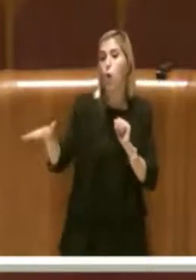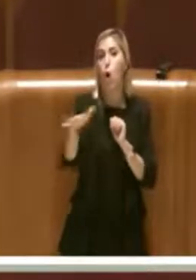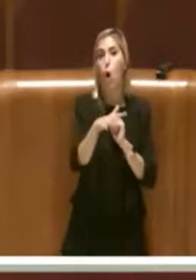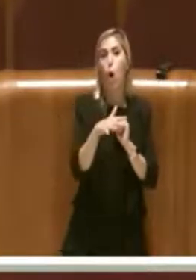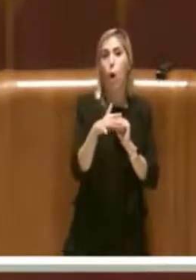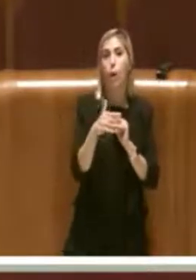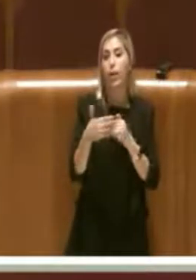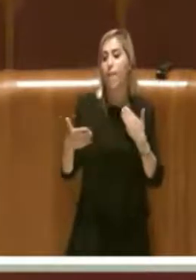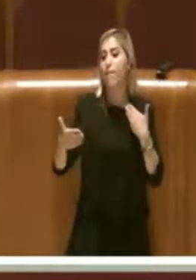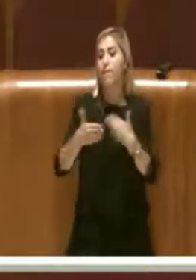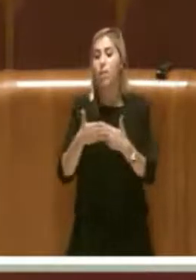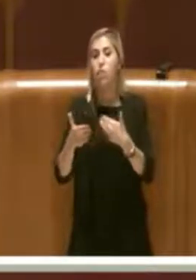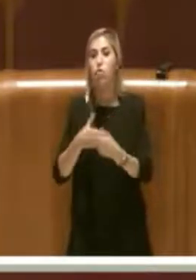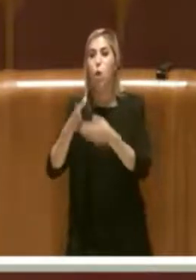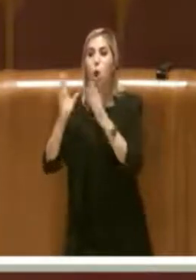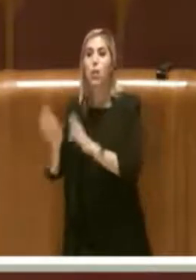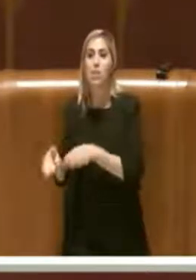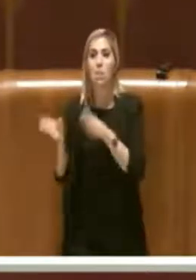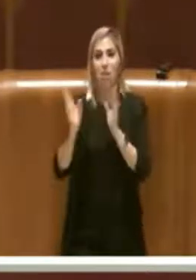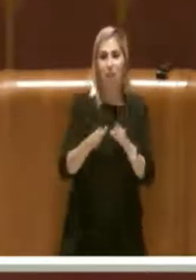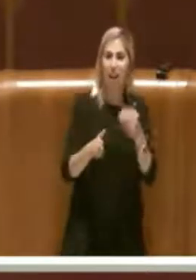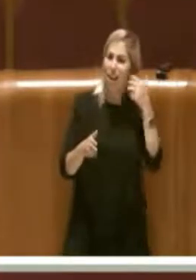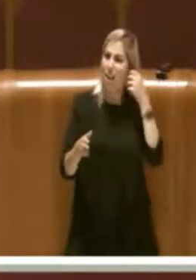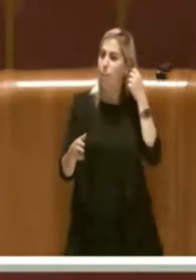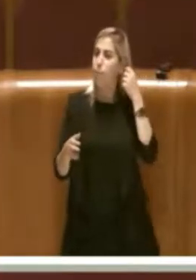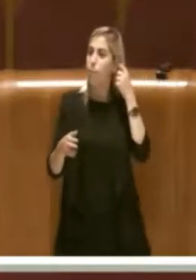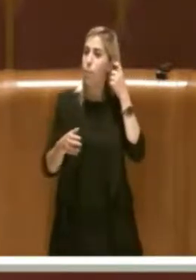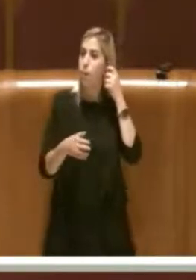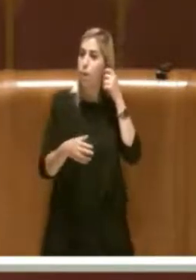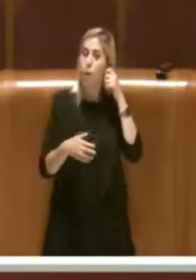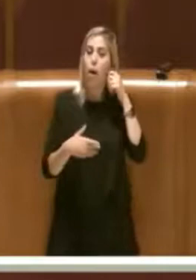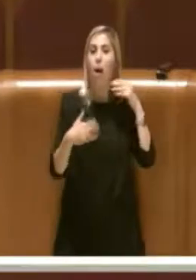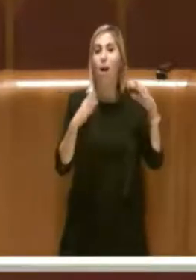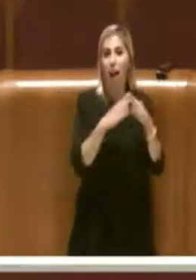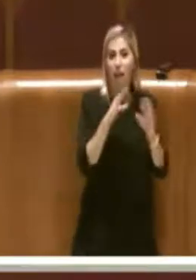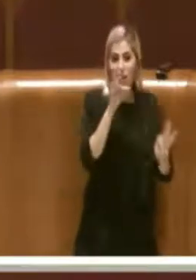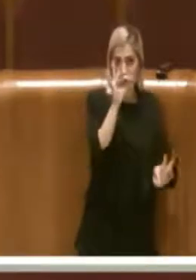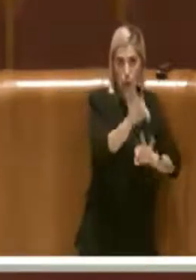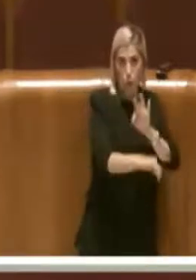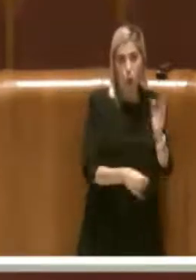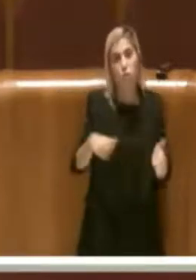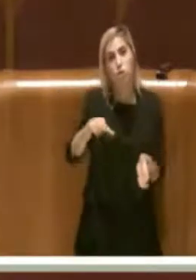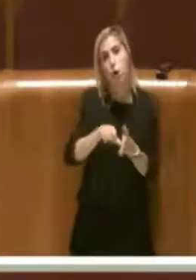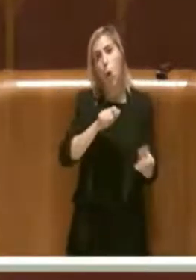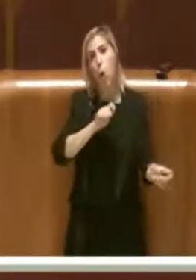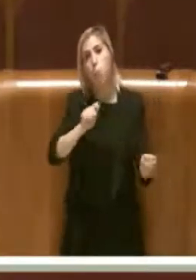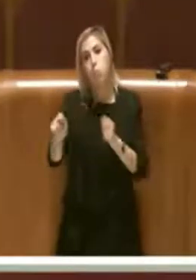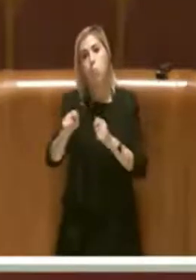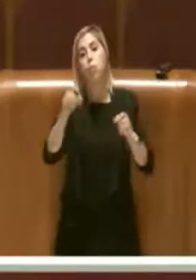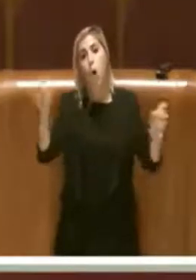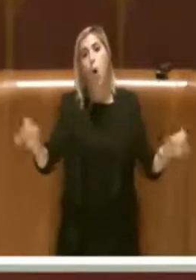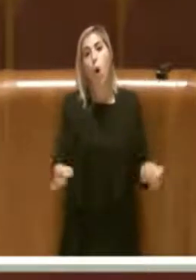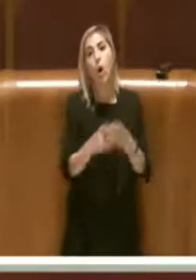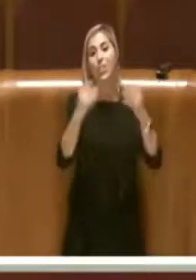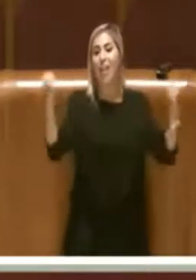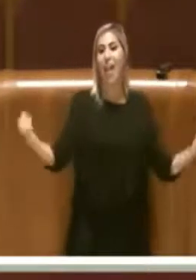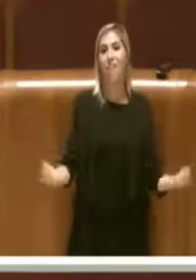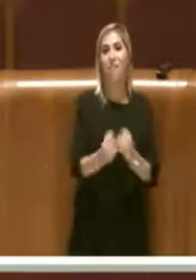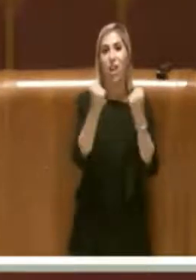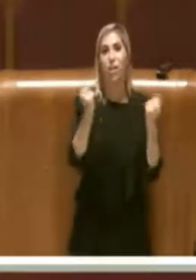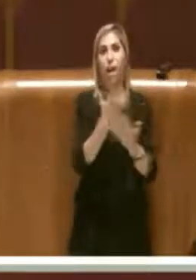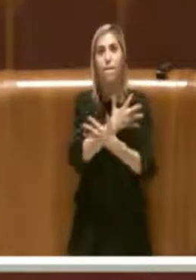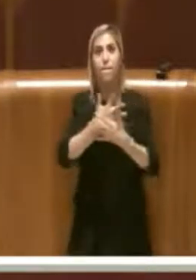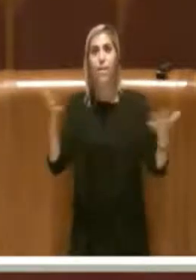adibite a presidi ospedalieri, case di cura, centri commerciali e in occasione di eventi di